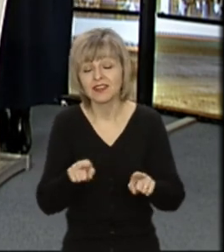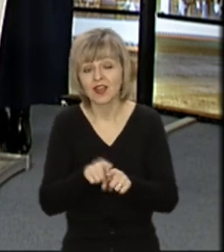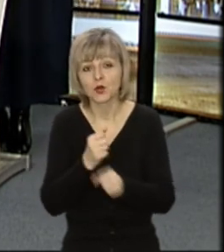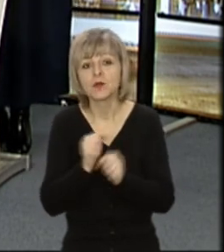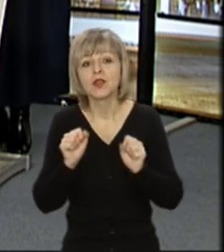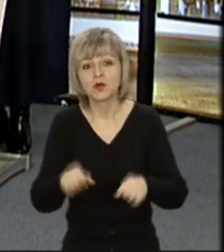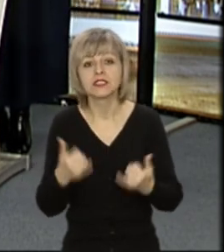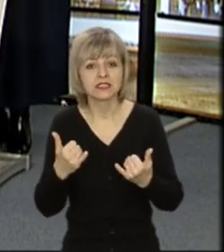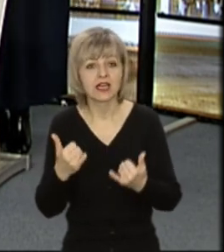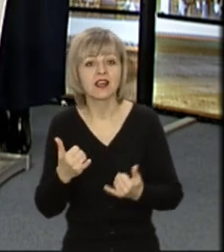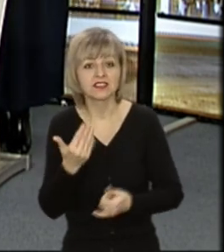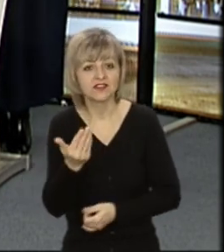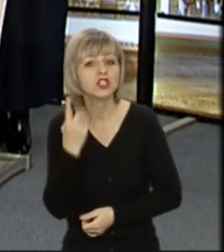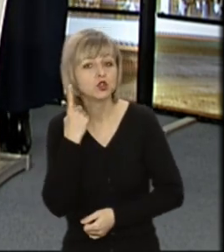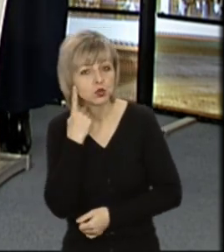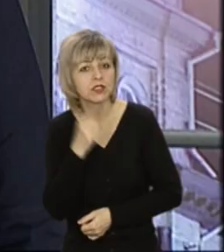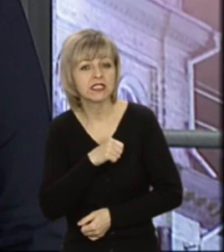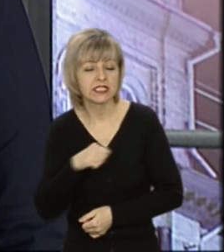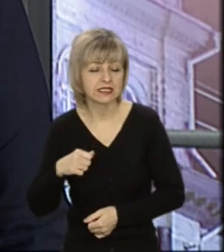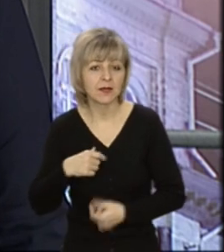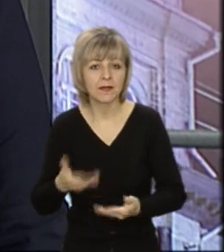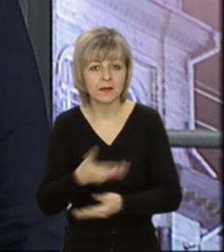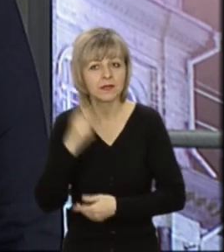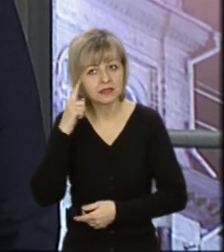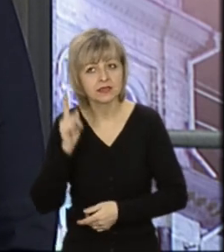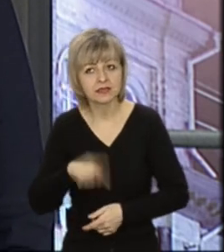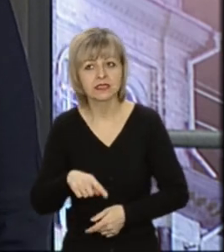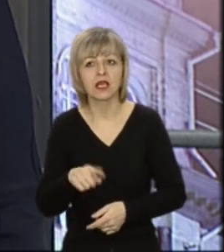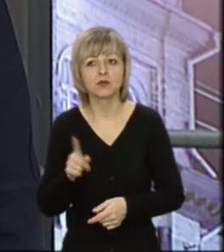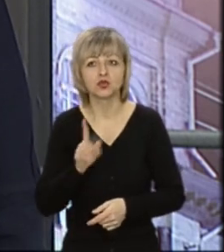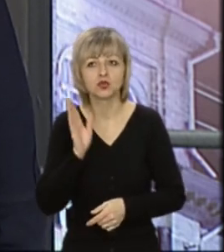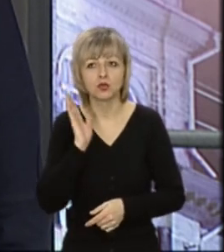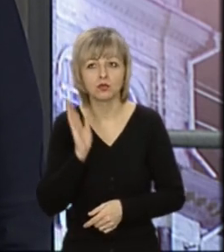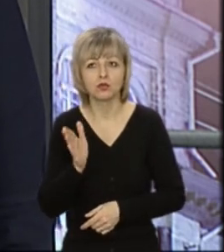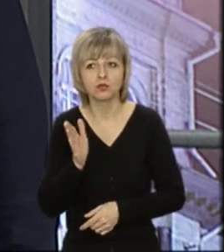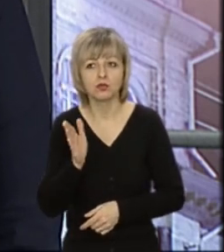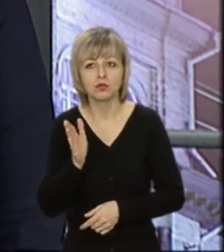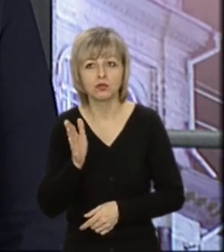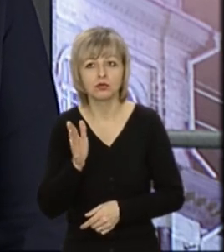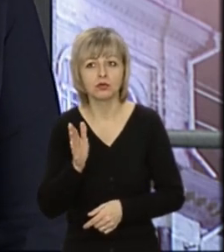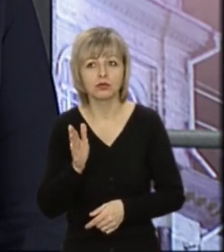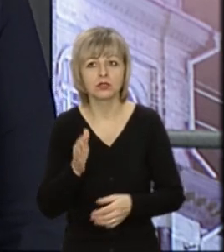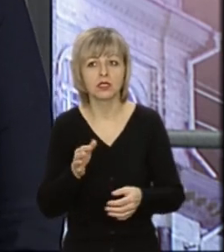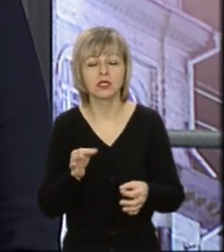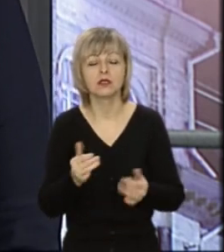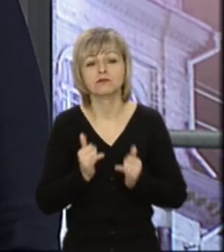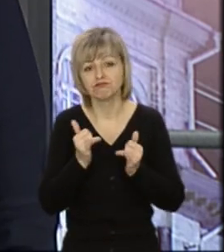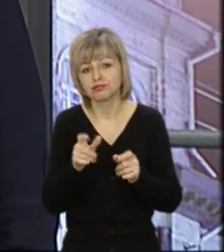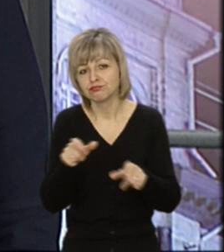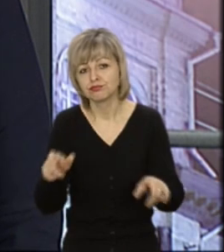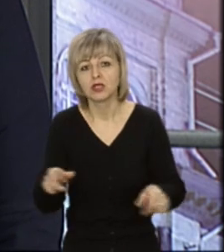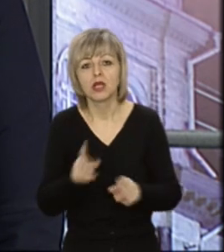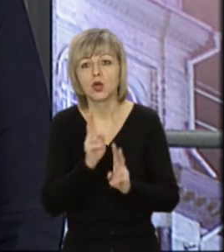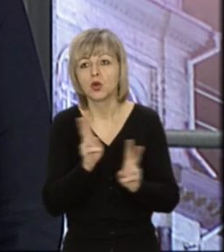даний час, ви чули, і ми знаємо, що Міністр охорони здоров'я казав, що будуть вводити амністію для тих людей, що вже